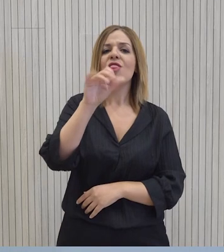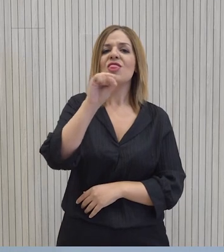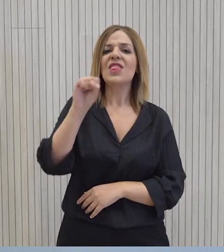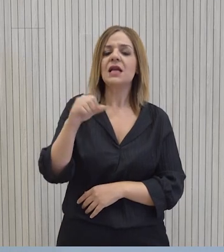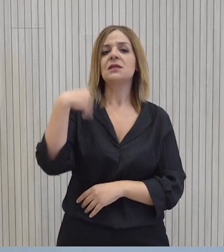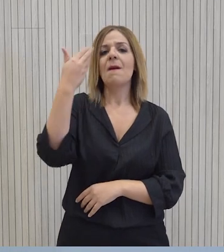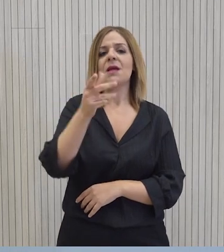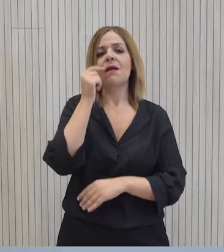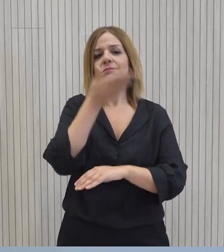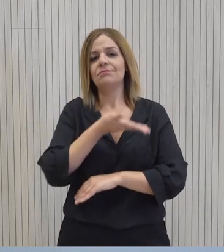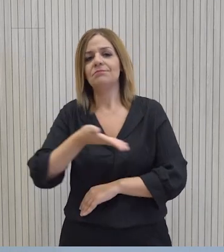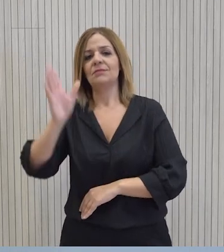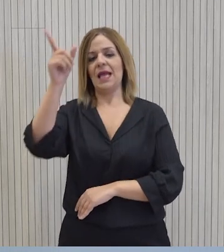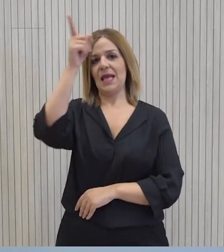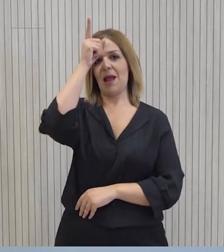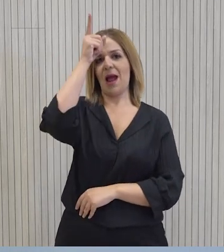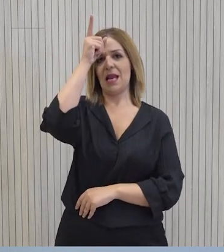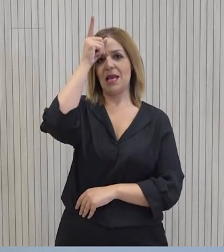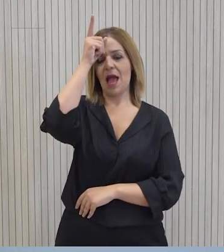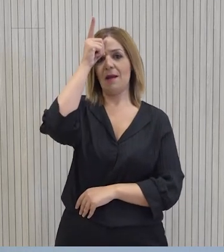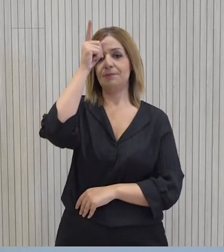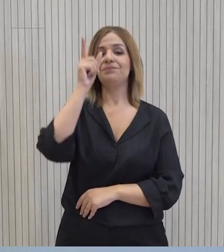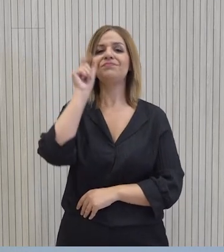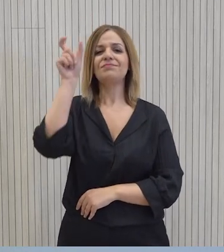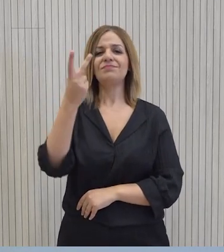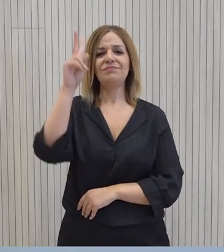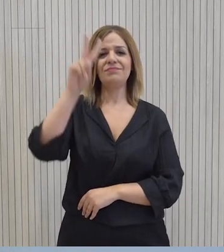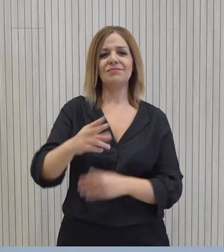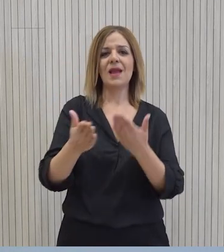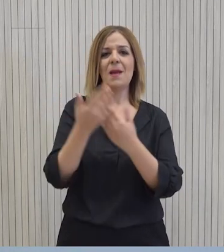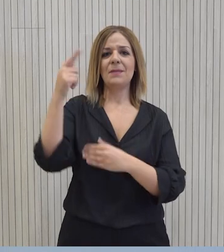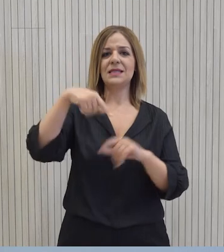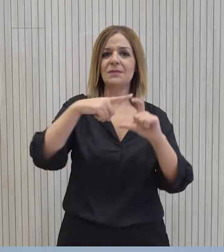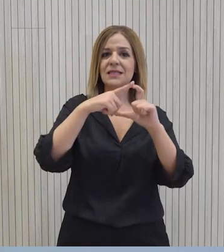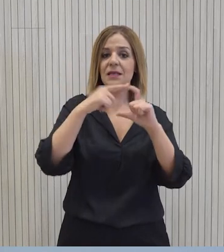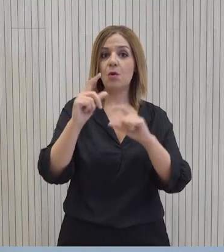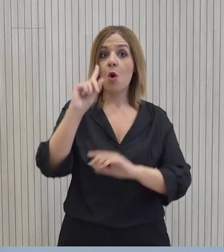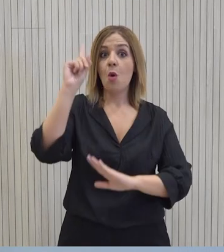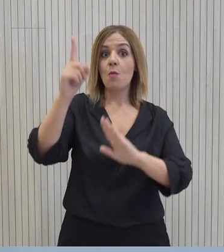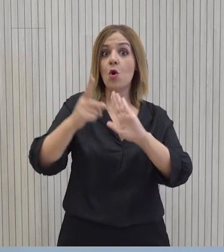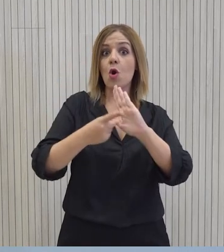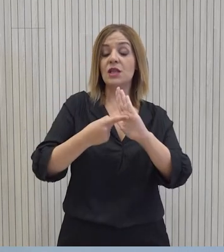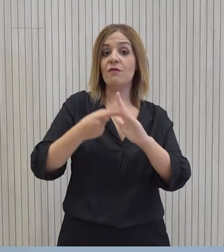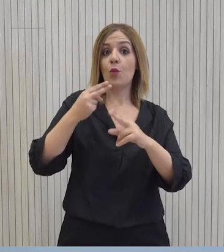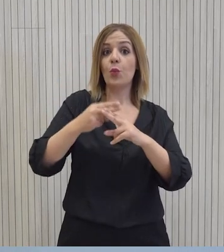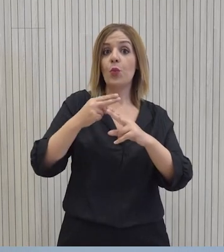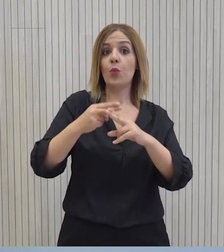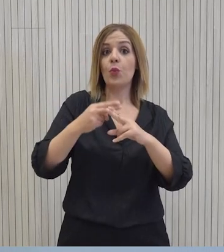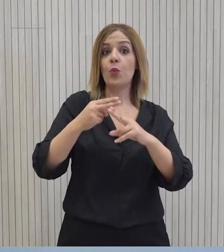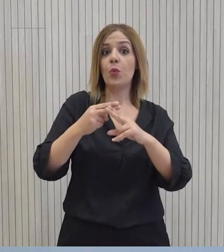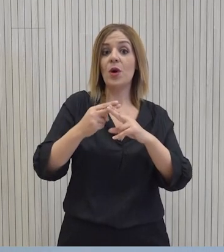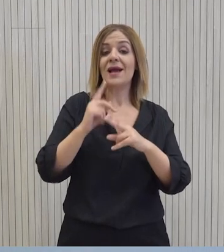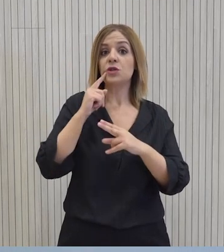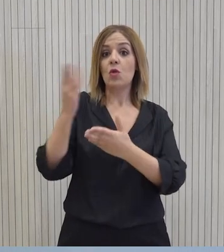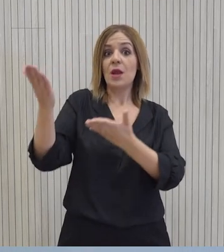Στάινμαϊρ αναχωρίζει για την Γερμανία. Η επίσκεψη του πρόεδρου της Γερμανίας στην Κύπρο, η πρώτη κρατική επίσκεψη που φιλοξενεί ο πρόεδρος